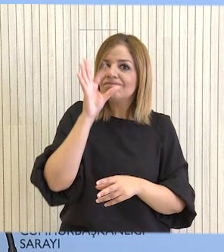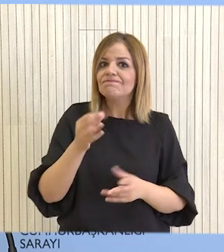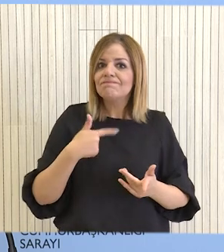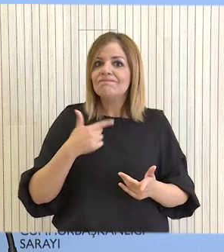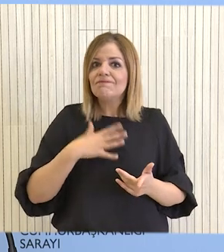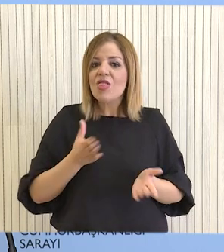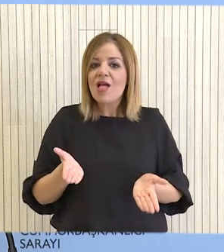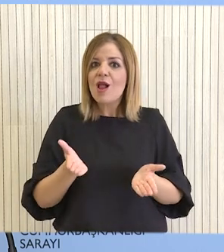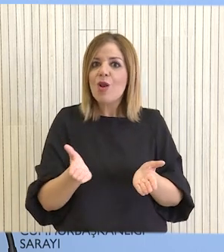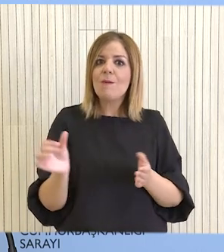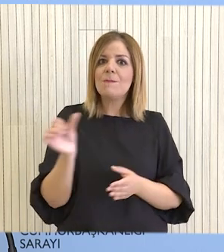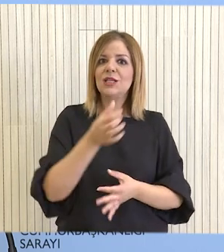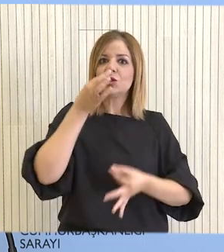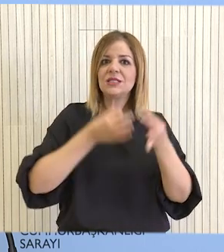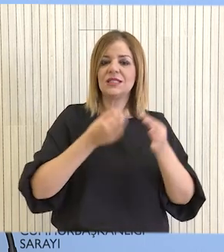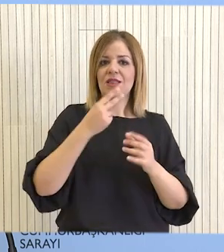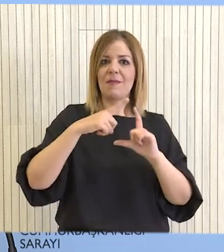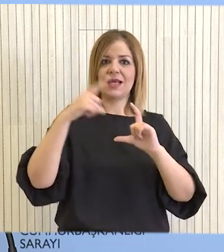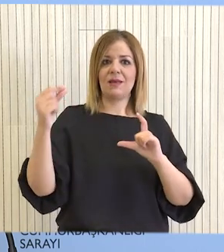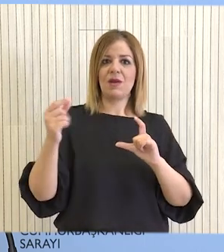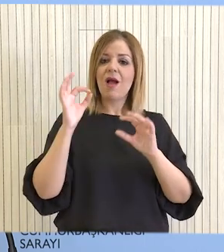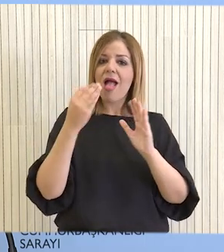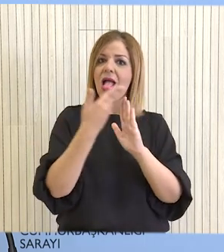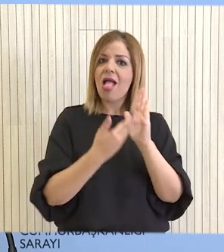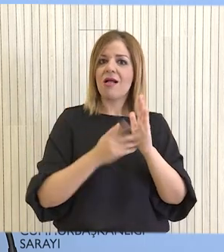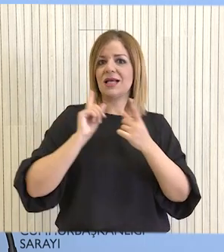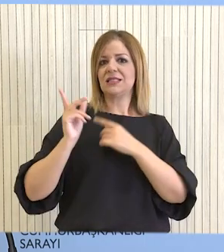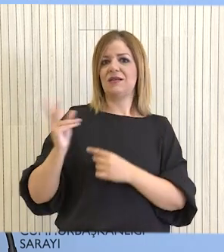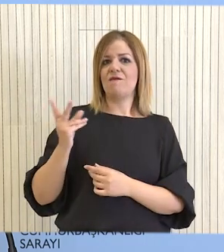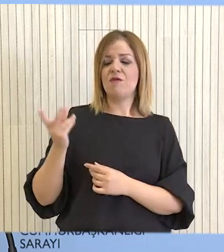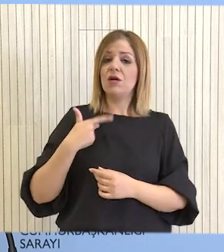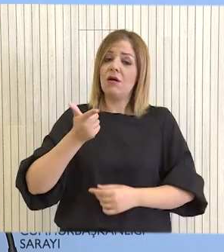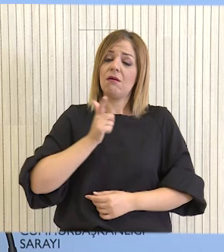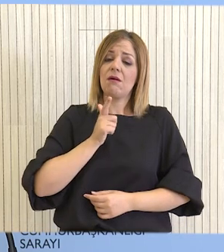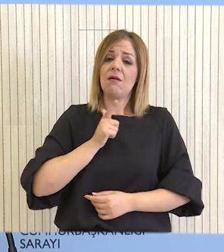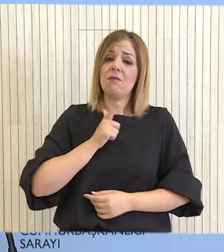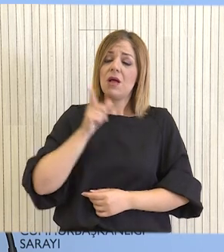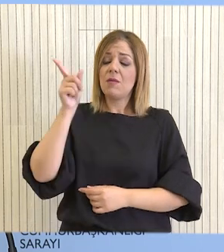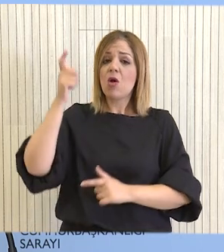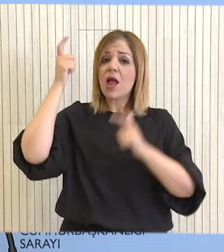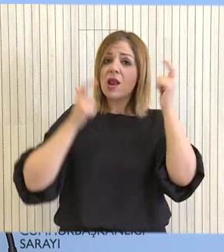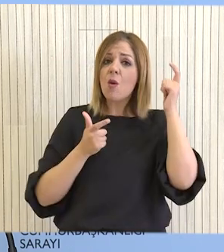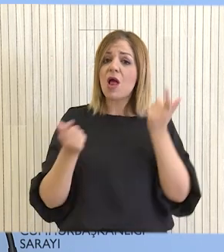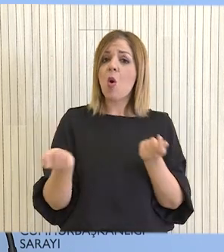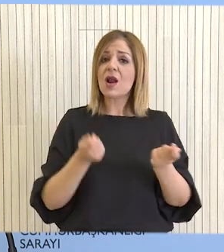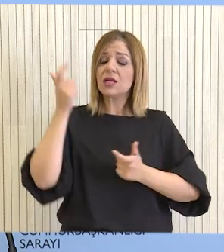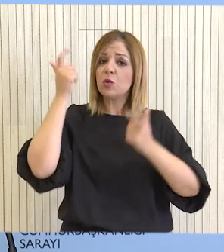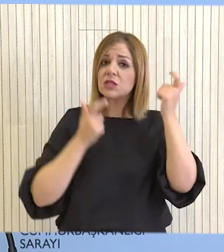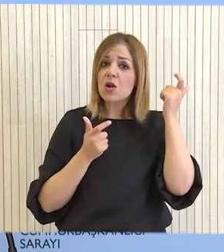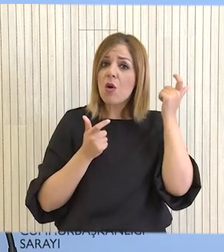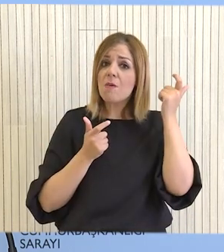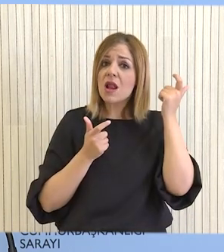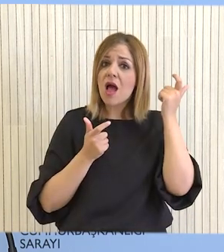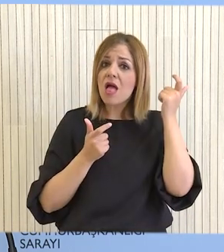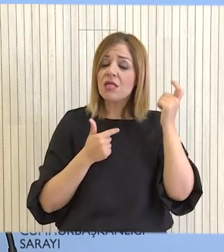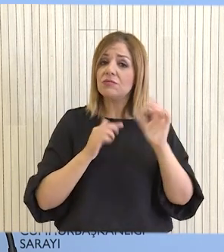πρόθεση και βούληση να επαναρχίσουν οι εργασίες σύμφωνα με τις πρόνες της συναντήληψης. Είναι αυτό που αναμένουμε από την Ενευτική Δύναμη και τον Οργανισμό Ενωμένων Εθνών να